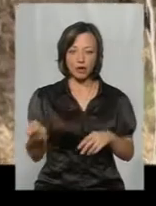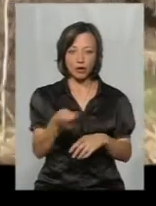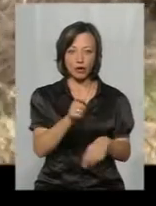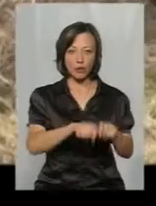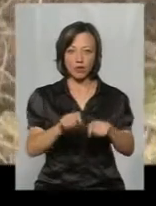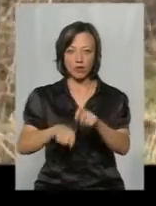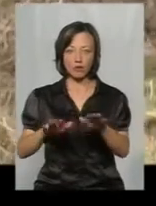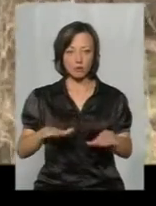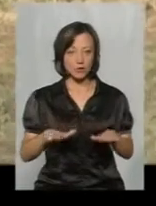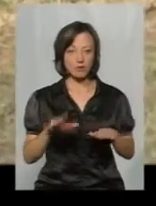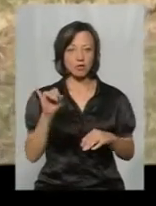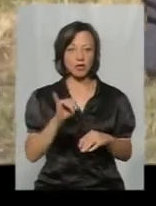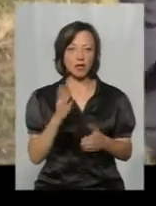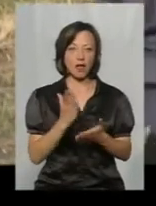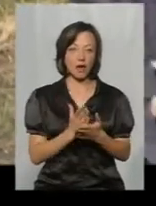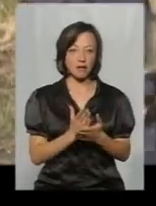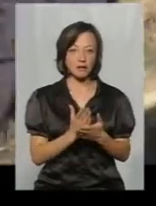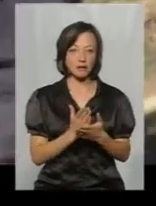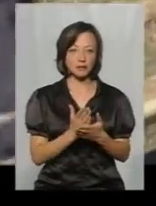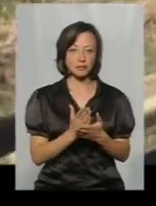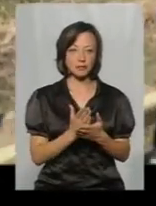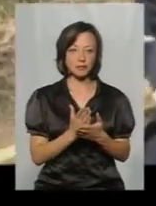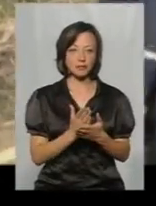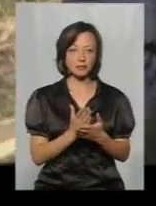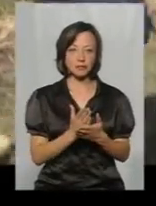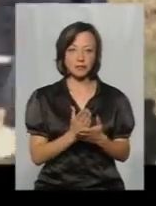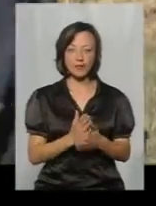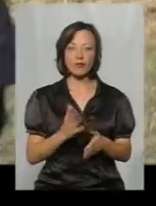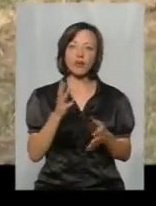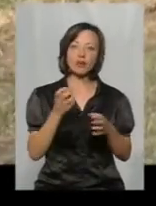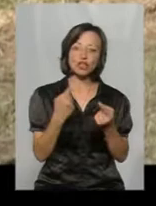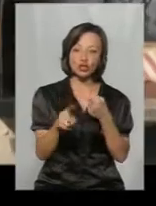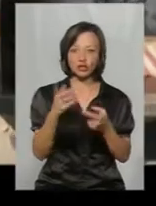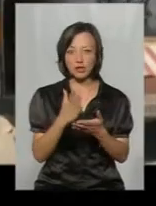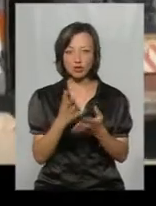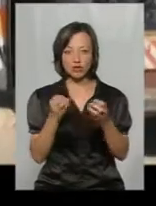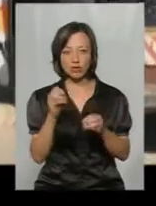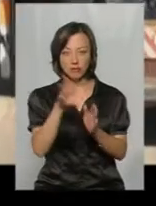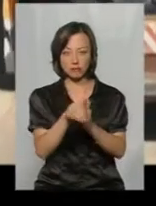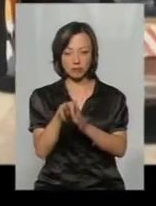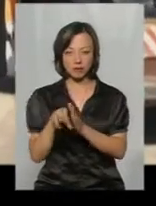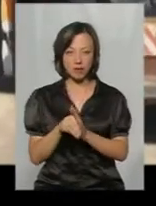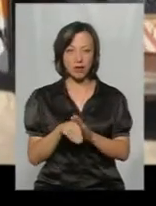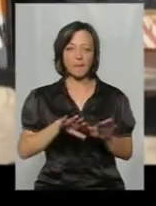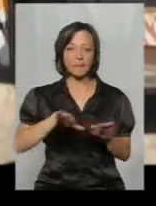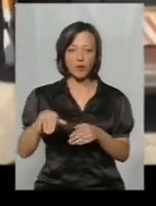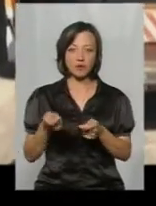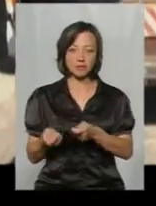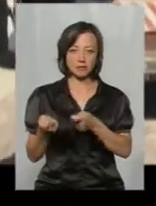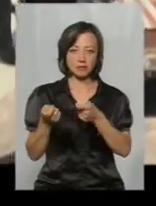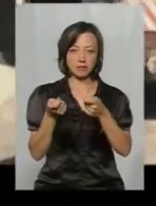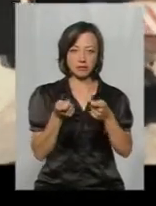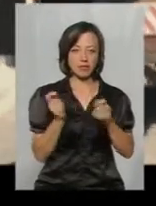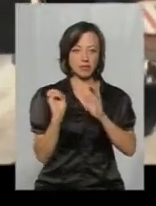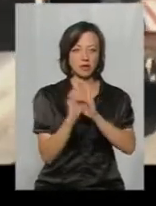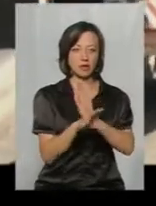контрольну перевірку місцевості на наявність скупчення вибухонебезпечних предметів. Після того, вибухонебезпечний предмет